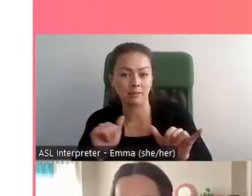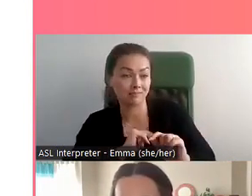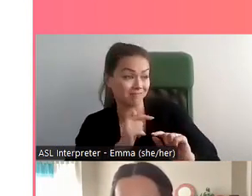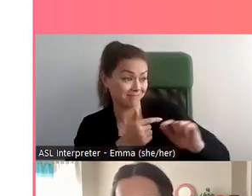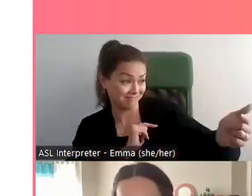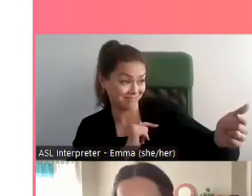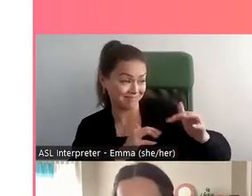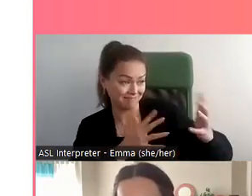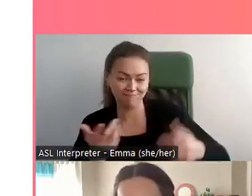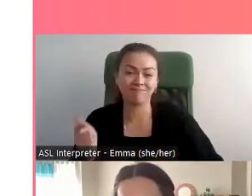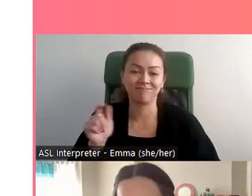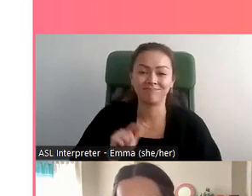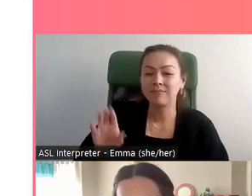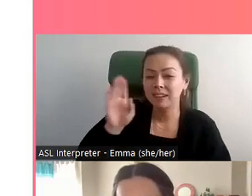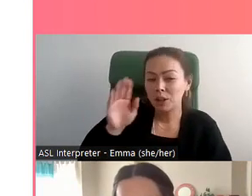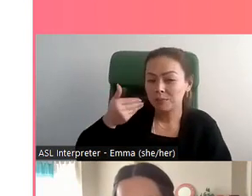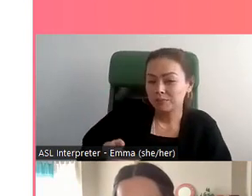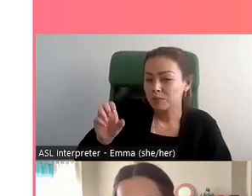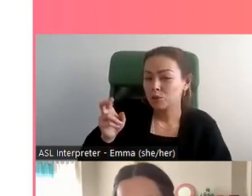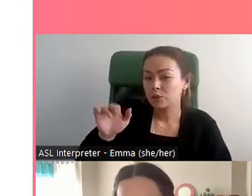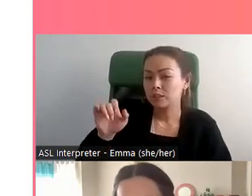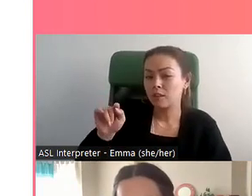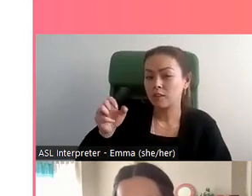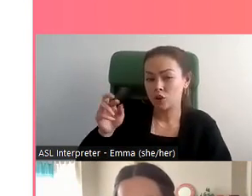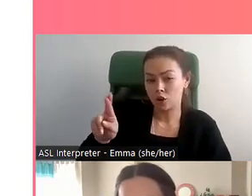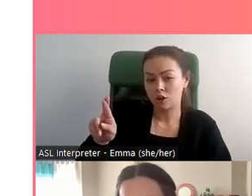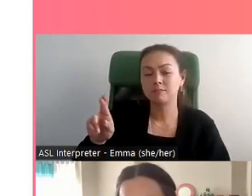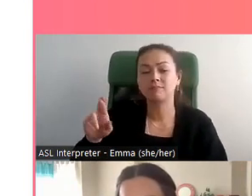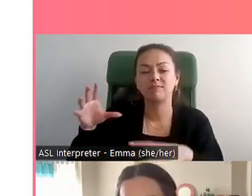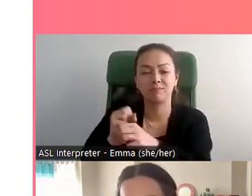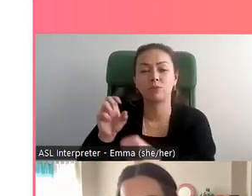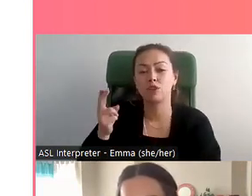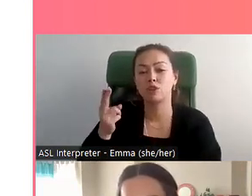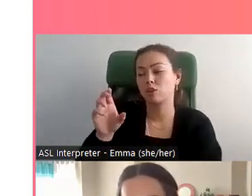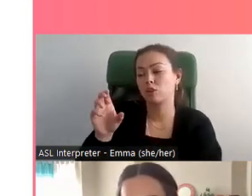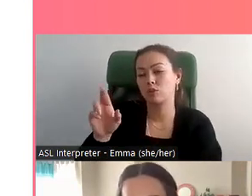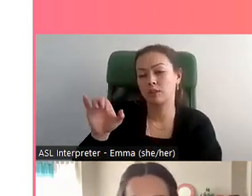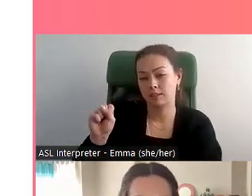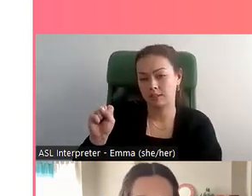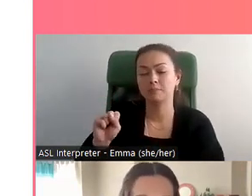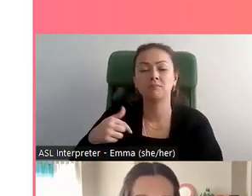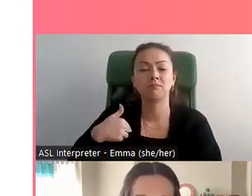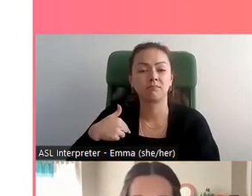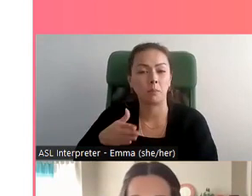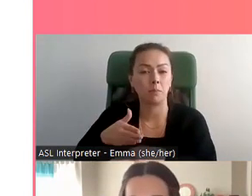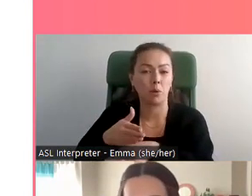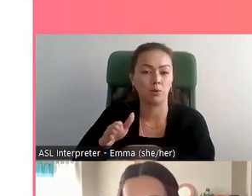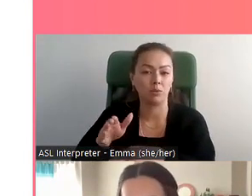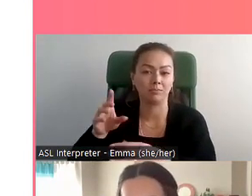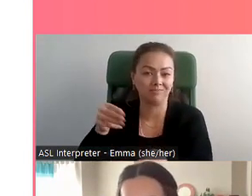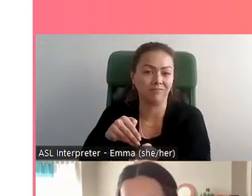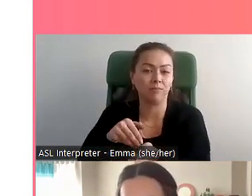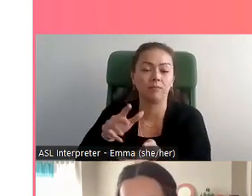Bonjour. Désolé, on parle ensemble. Bonjour tout le monde, je m'appelle Christopher Dietzel, vous pouvez m'appeler Chris, mes pronoms sont lui, il.